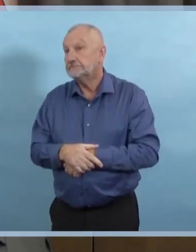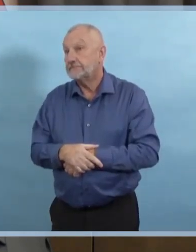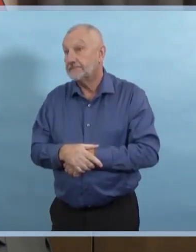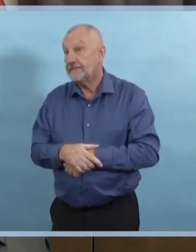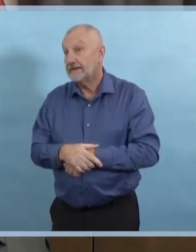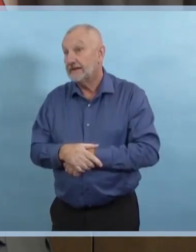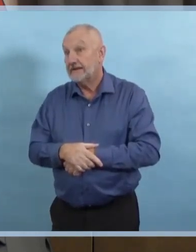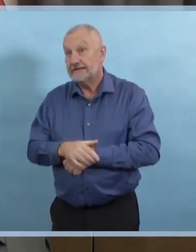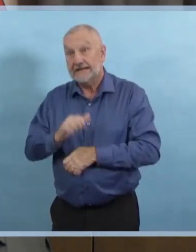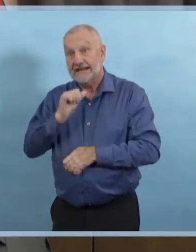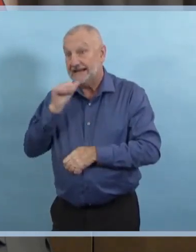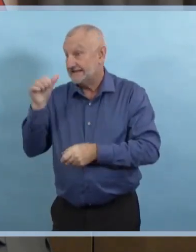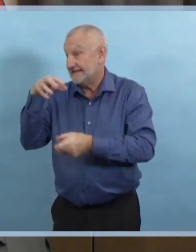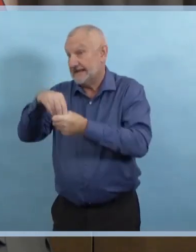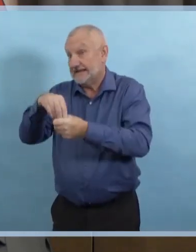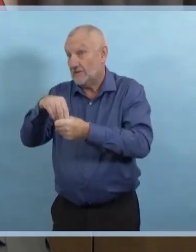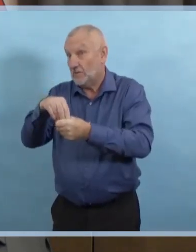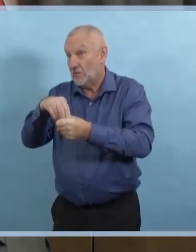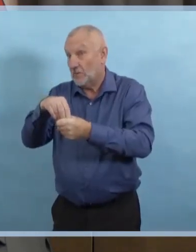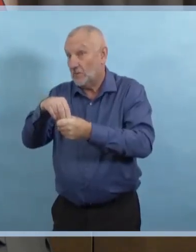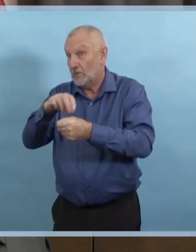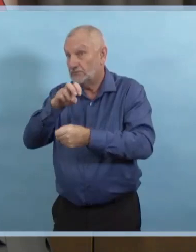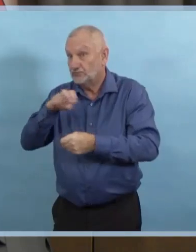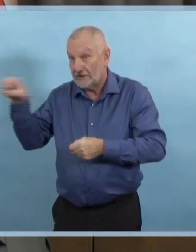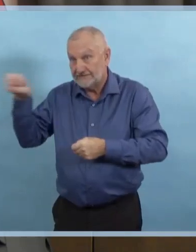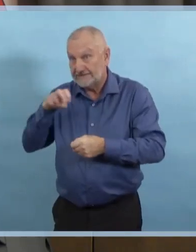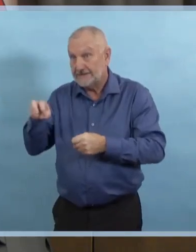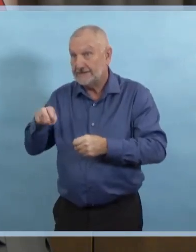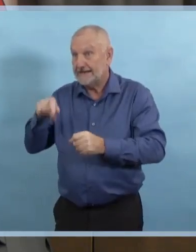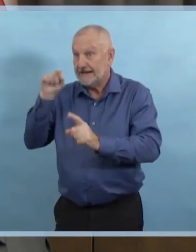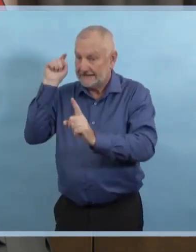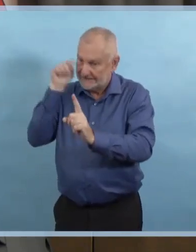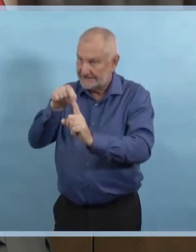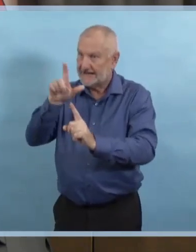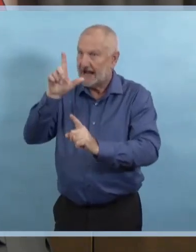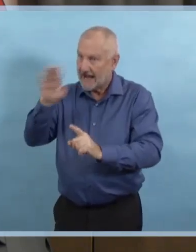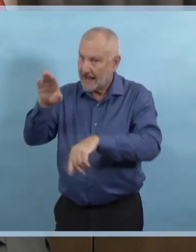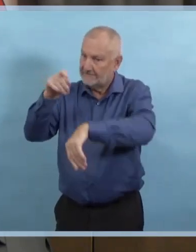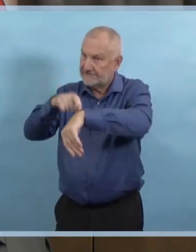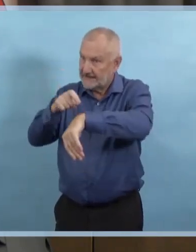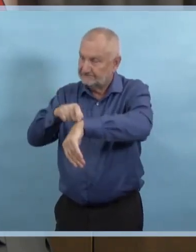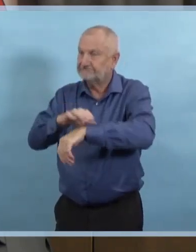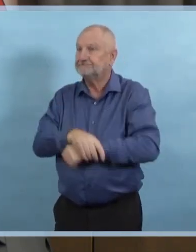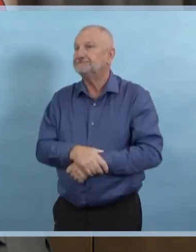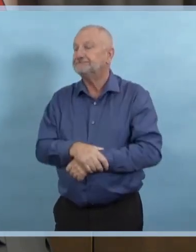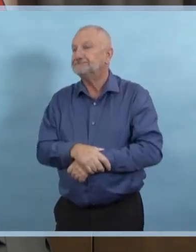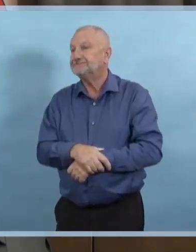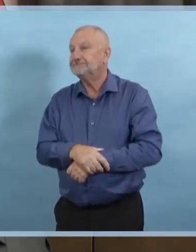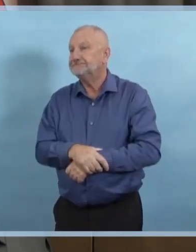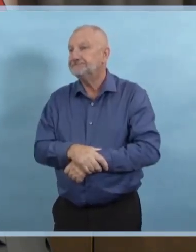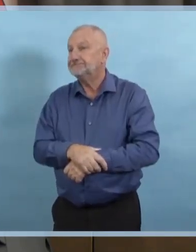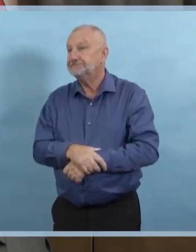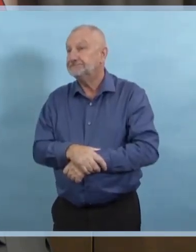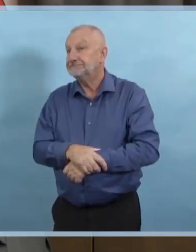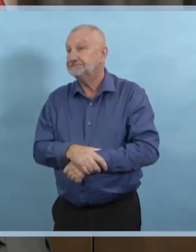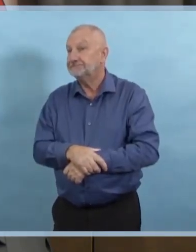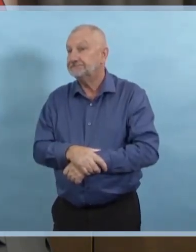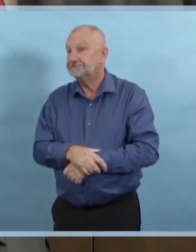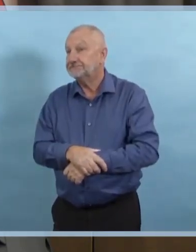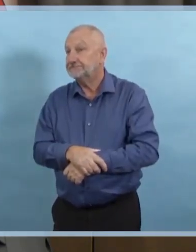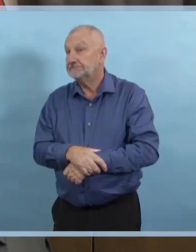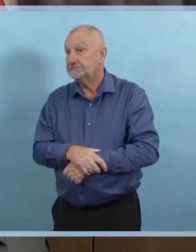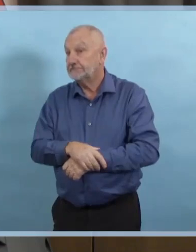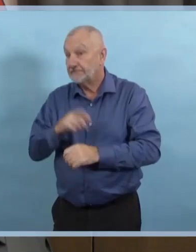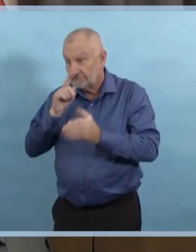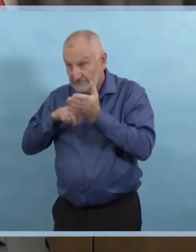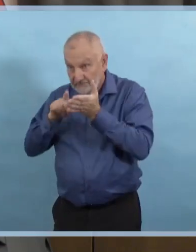laboratoire. En ce qui concerne la recherche des contacts, les régions sanitaires se sont rassemblées pour soutenir la recherche